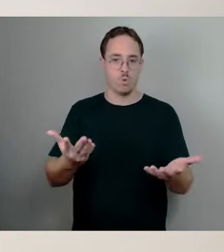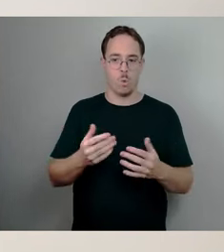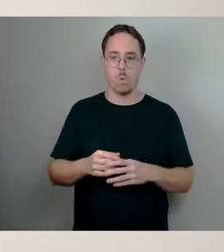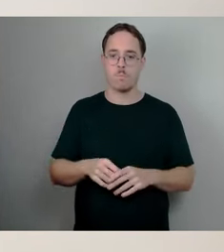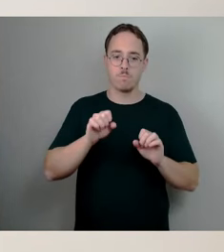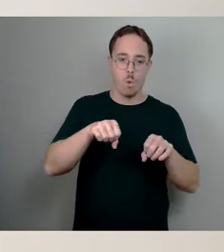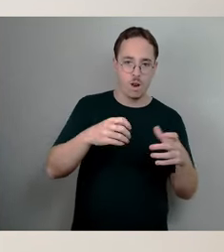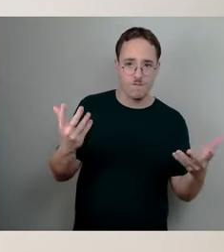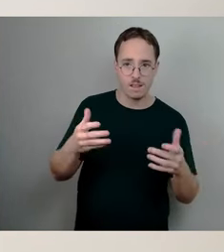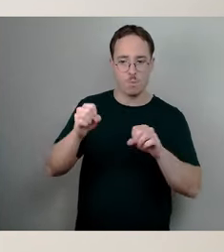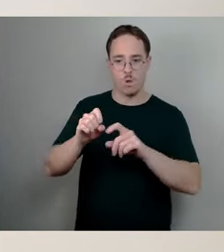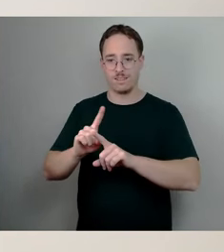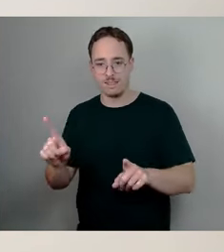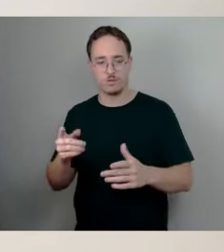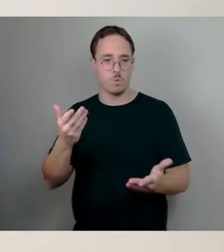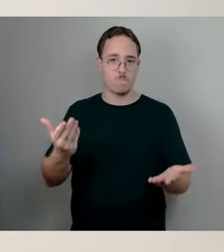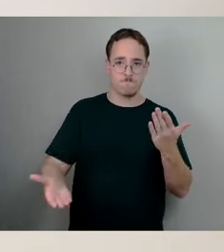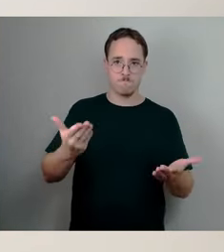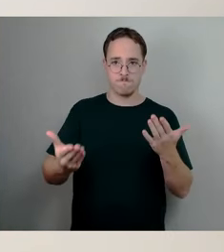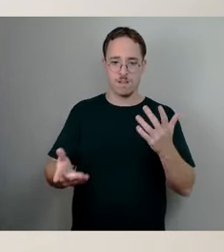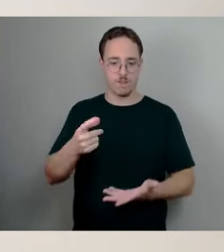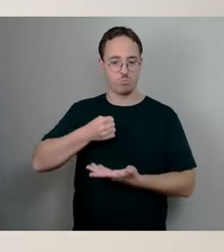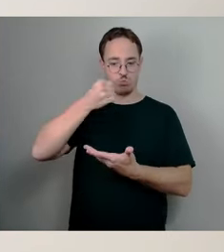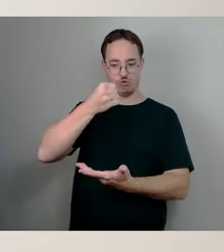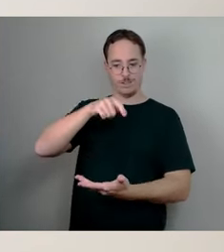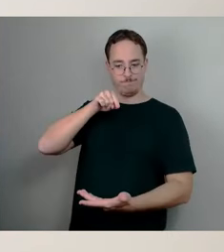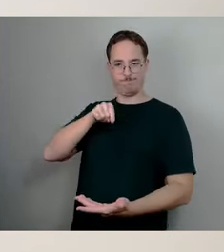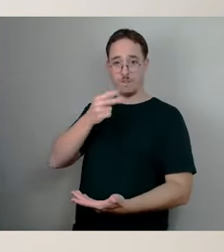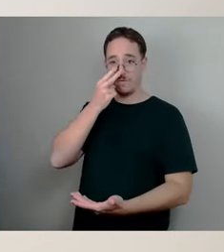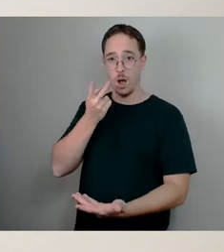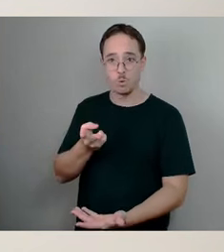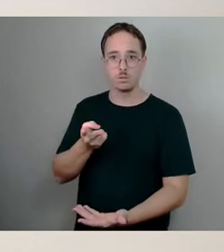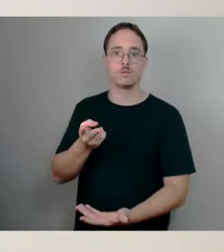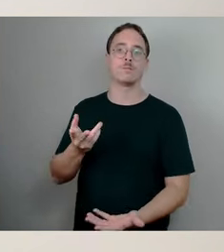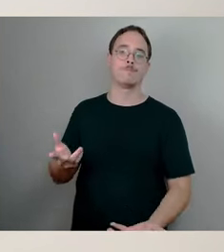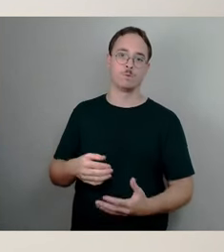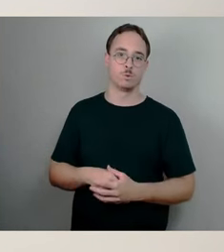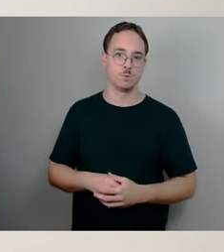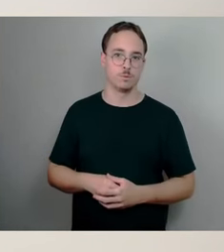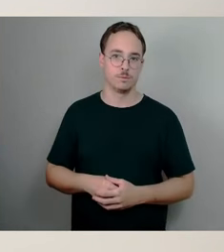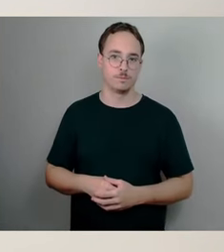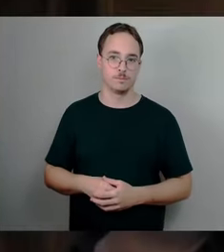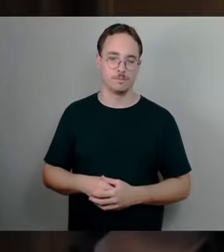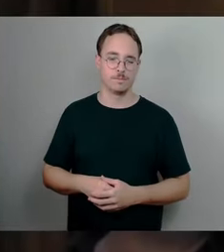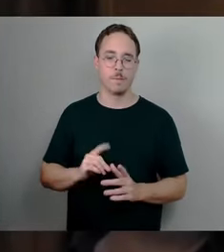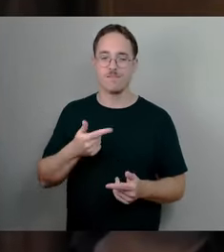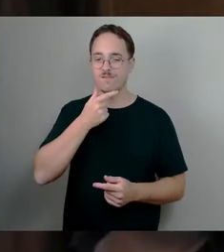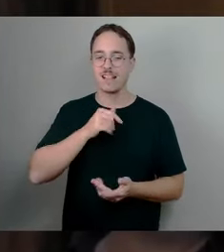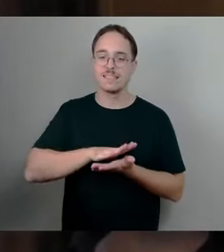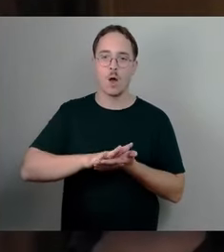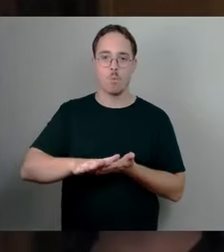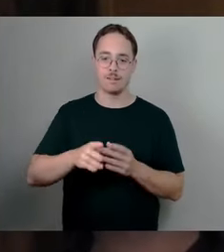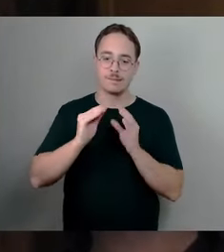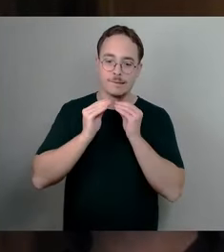gerechtfertigt, wo sich der Jugendhilfeausschuss nochmal nachbessern. Das werden wir in aller Gründlichkeit tun. Eine kurze Nachfrage habe ich ja noch.